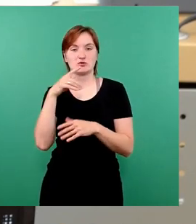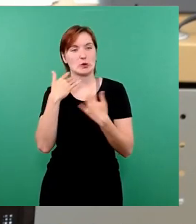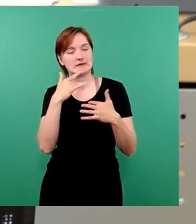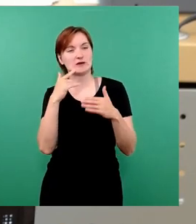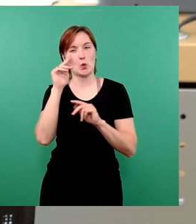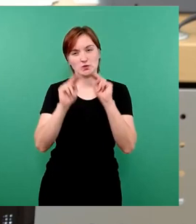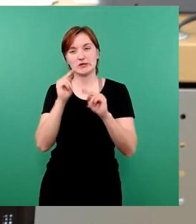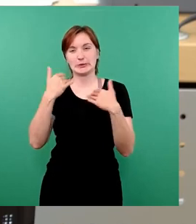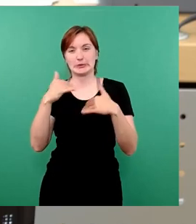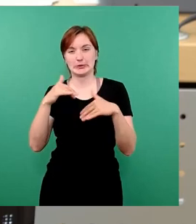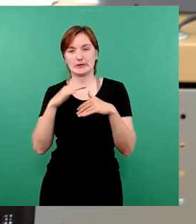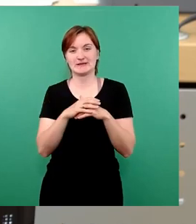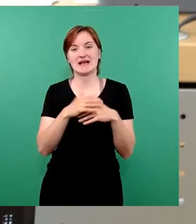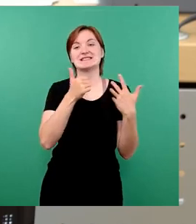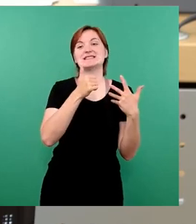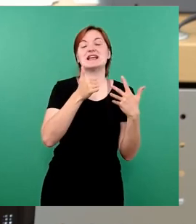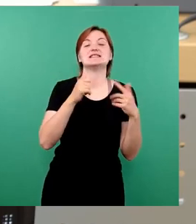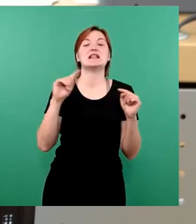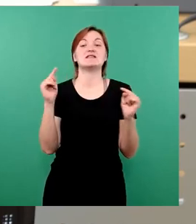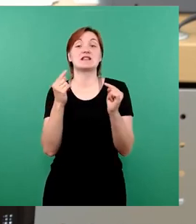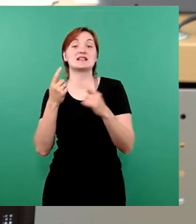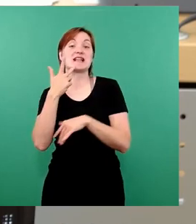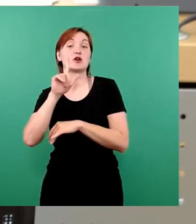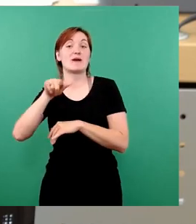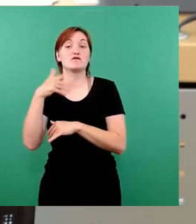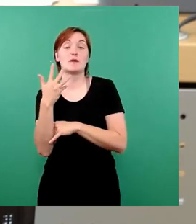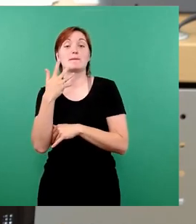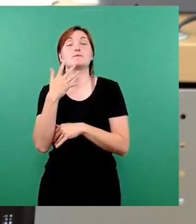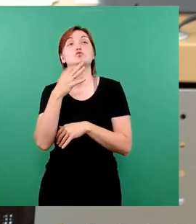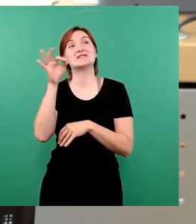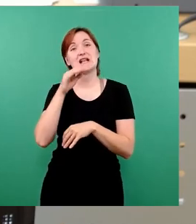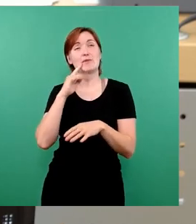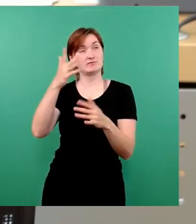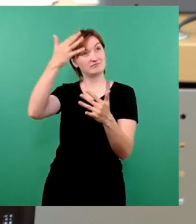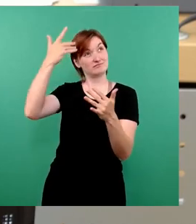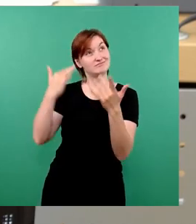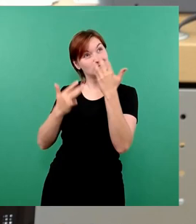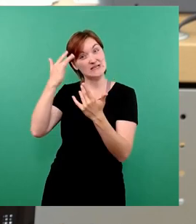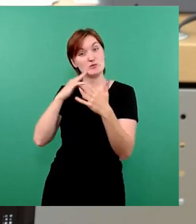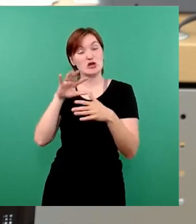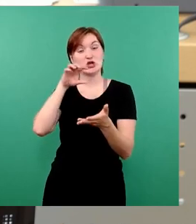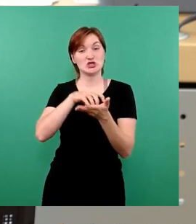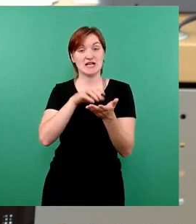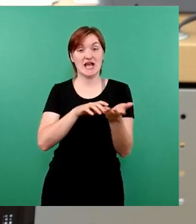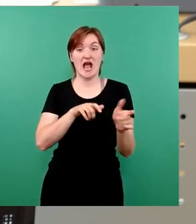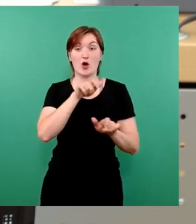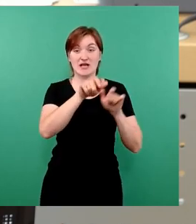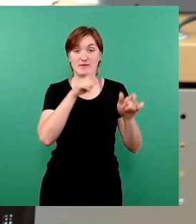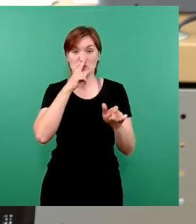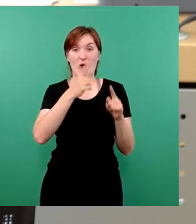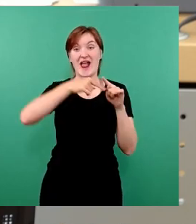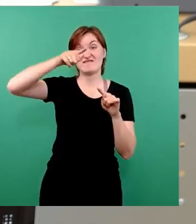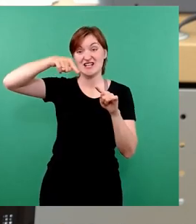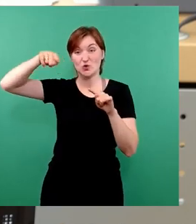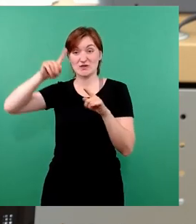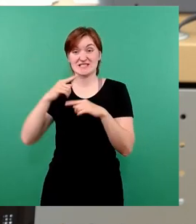Unterschied, 6 versus 3,5 Prozent. Wenn man es aber mal über die fünf Jahre hochrechnet, heißt das, hätten wir als Stadt nur die Ausgaben in Höhe der Inflationsrate erhöht,